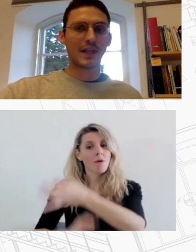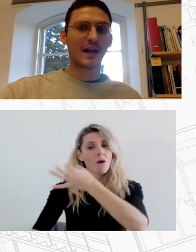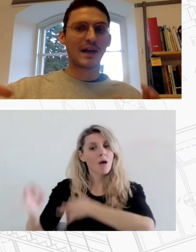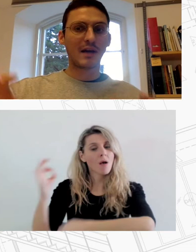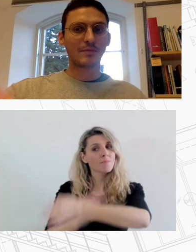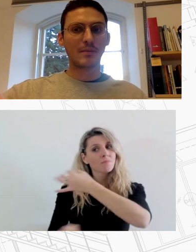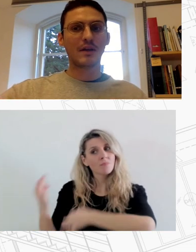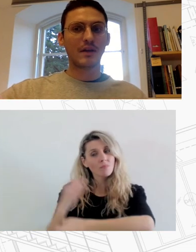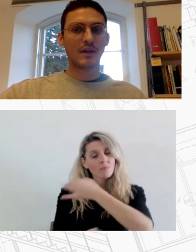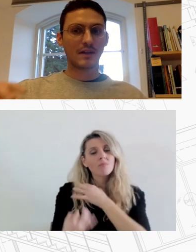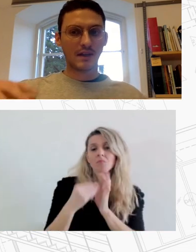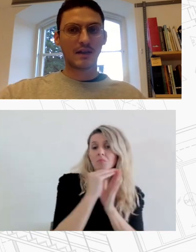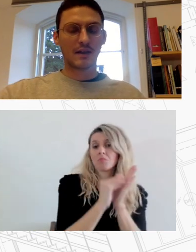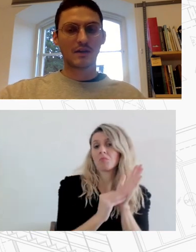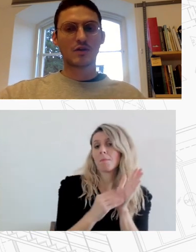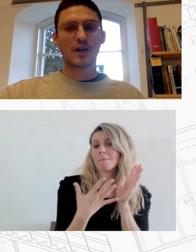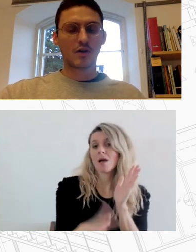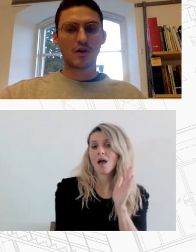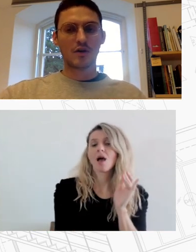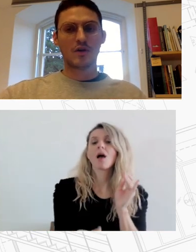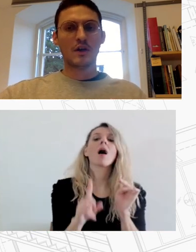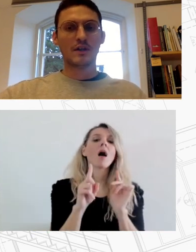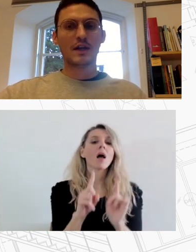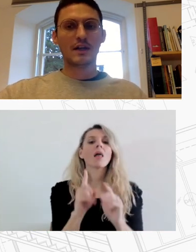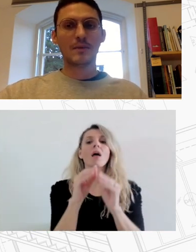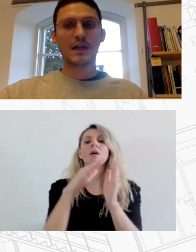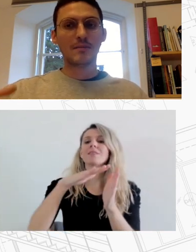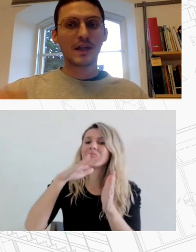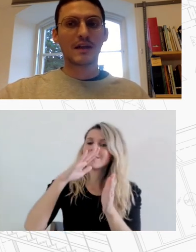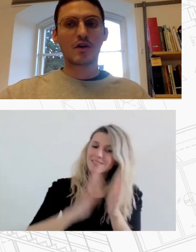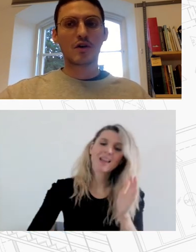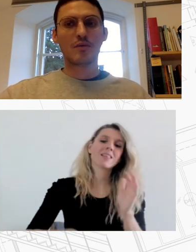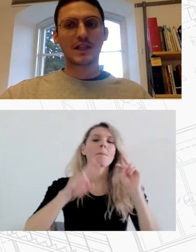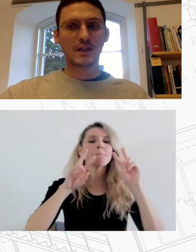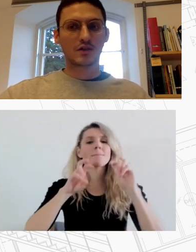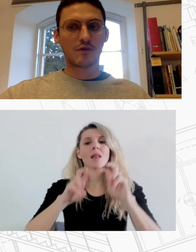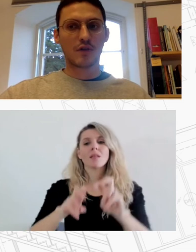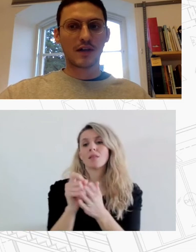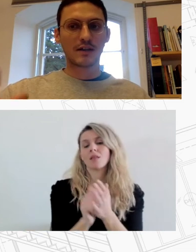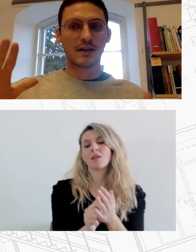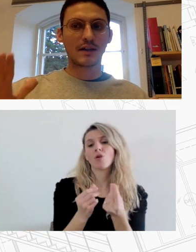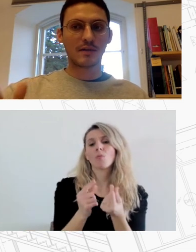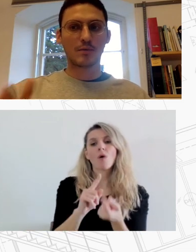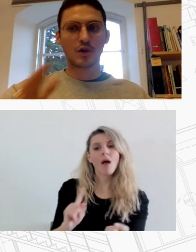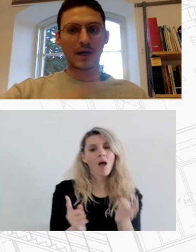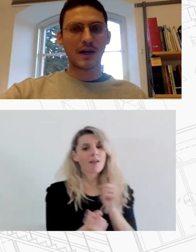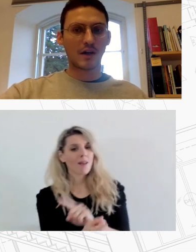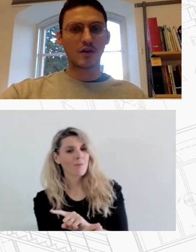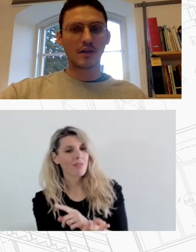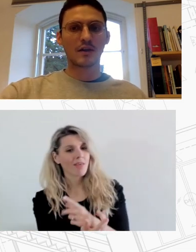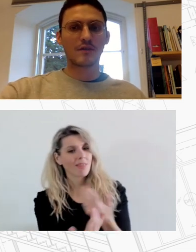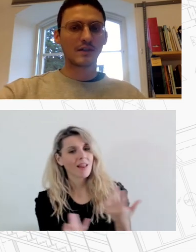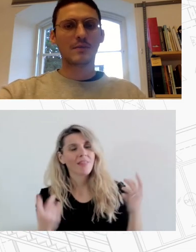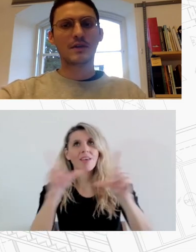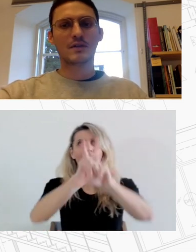δεδομένα αλλά γράψαμε την τελική μελέτη με τρόπο αντίστροφο δηλαδή ξεκινήσαμε από τη μεγάλη